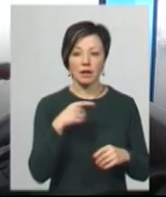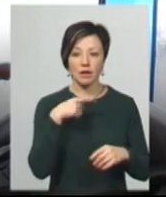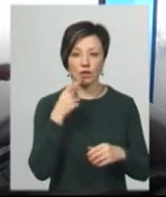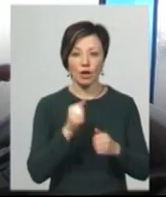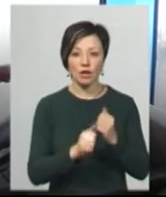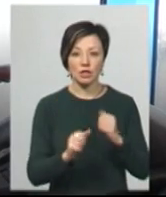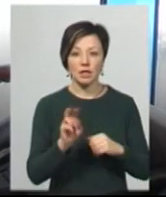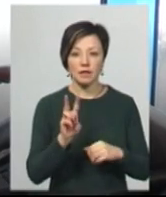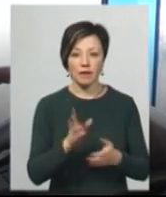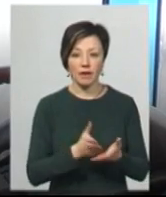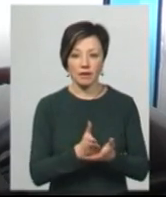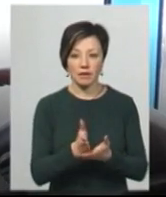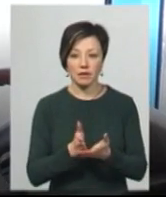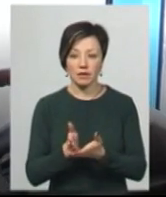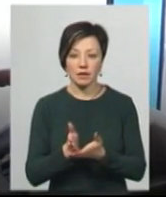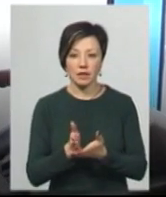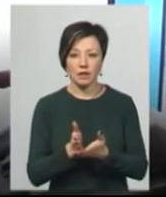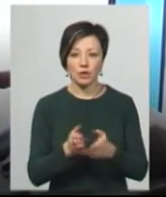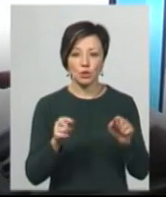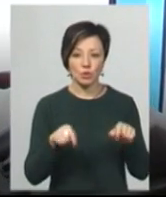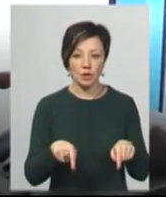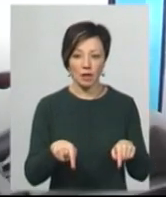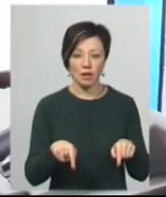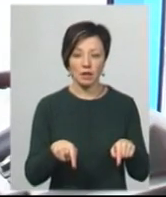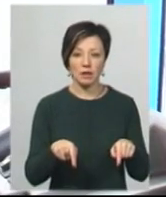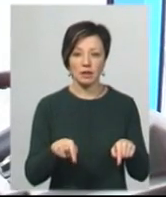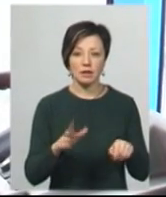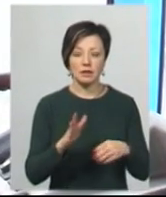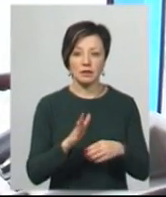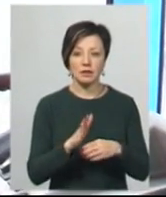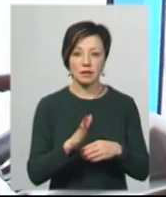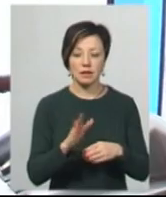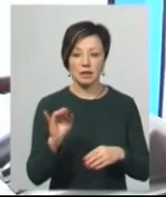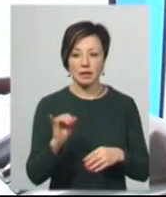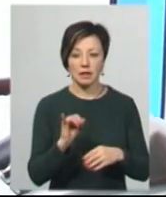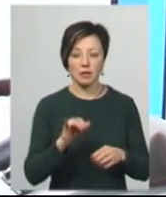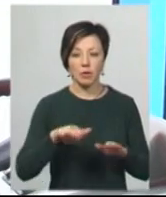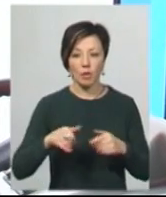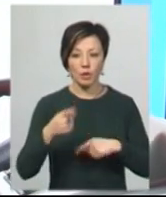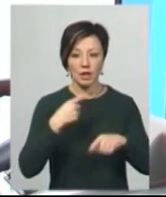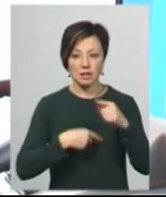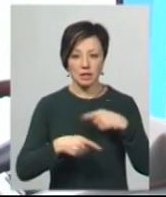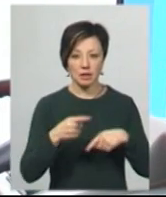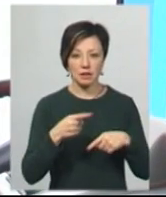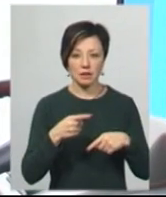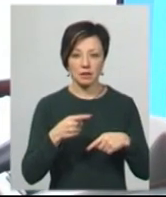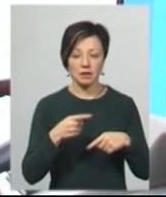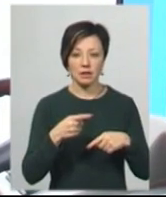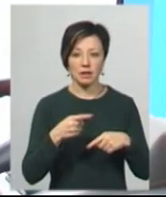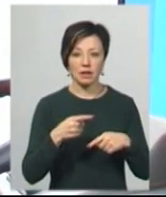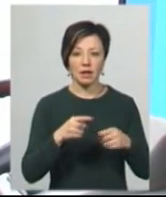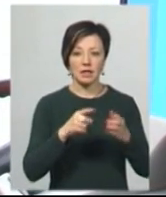два рази. Тільки, щоб йдуть сюди, знімаю, там не зараз. І потім назад знімаю, коли цього,